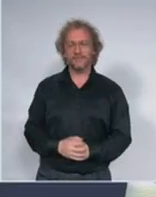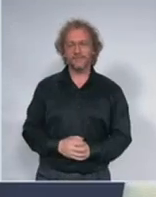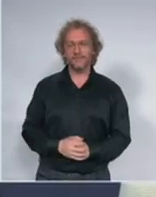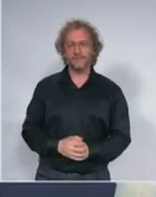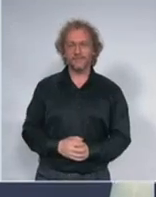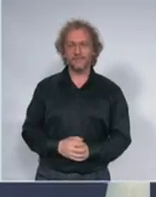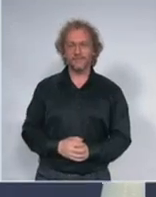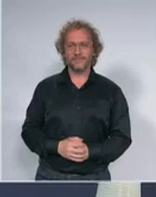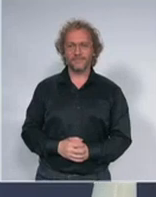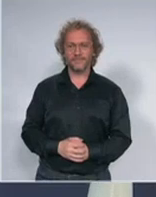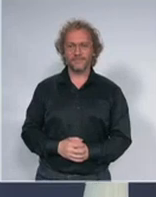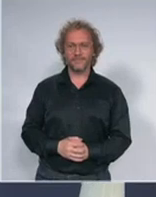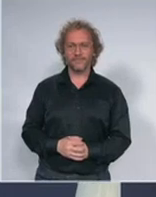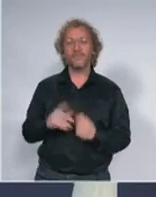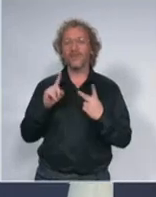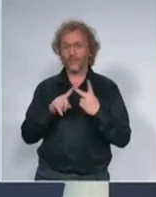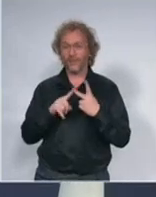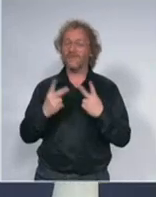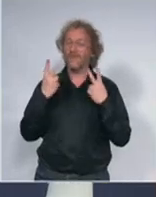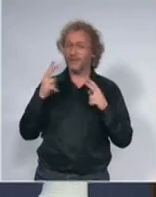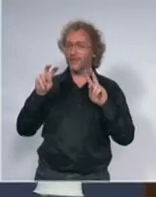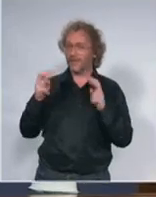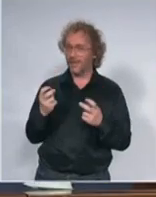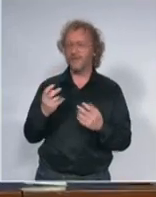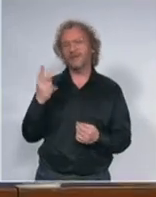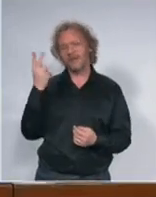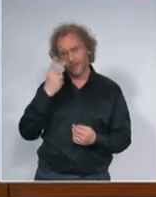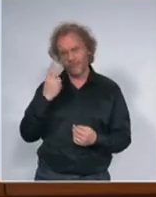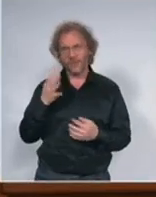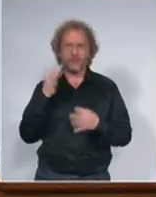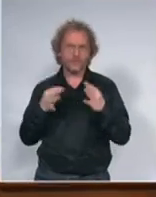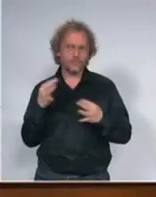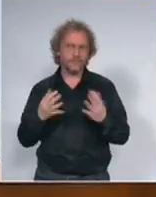Druga važna tema, naravno otvoreno sam za pitanje, druga važna tema